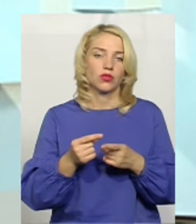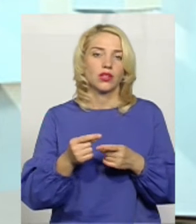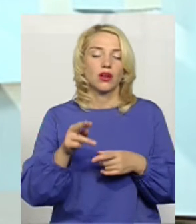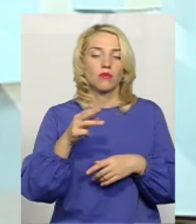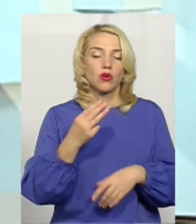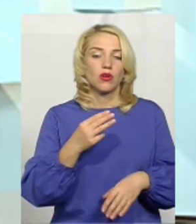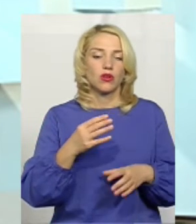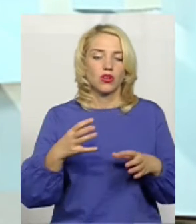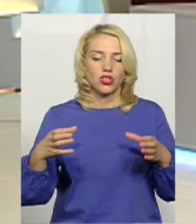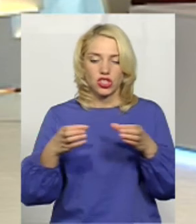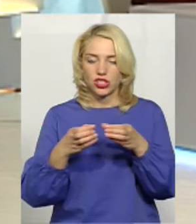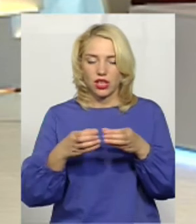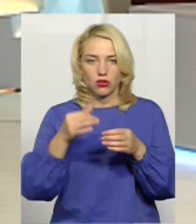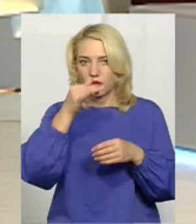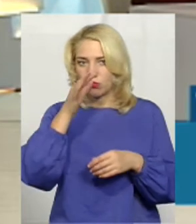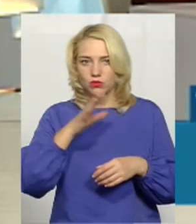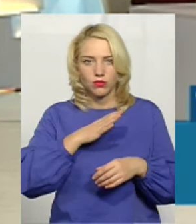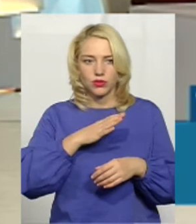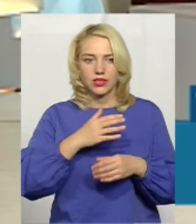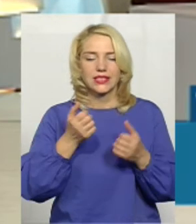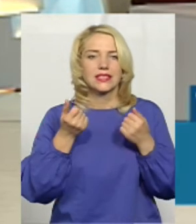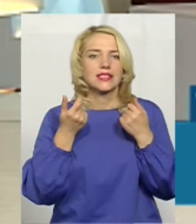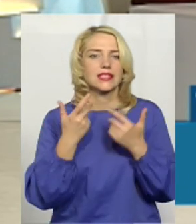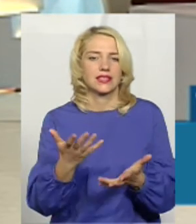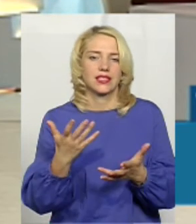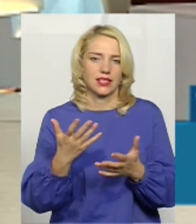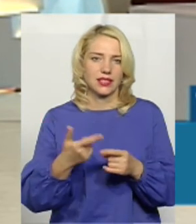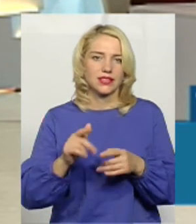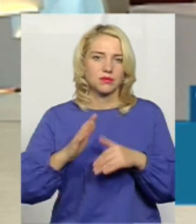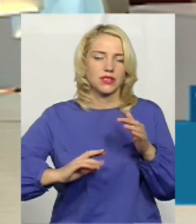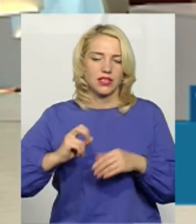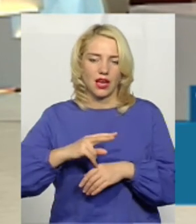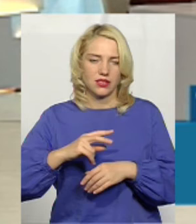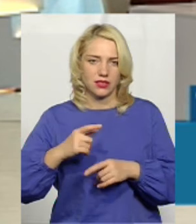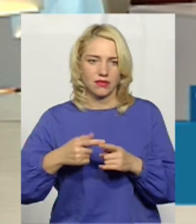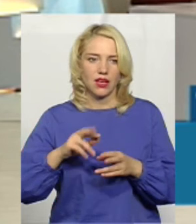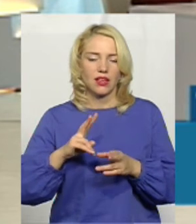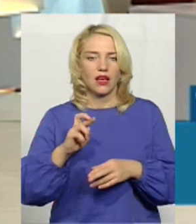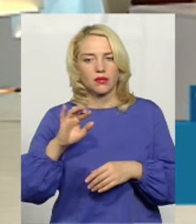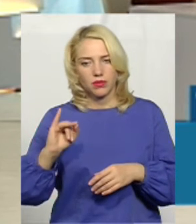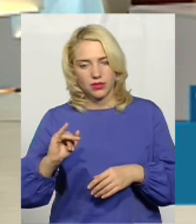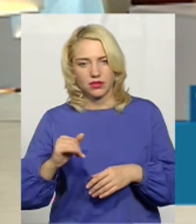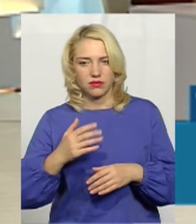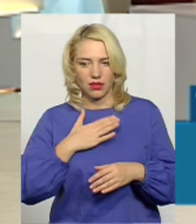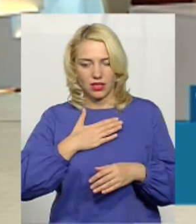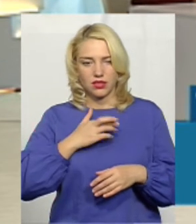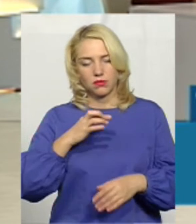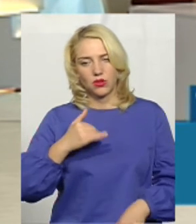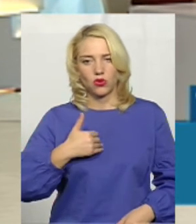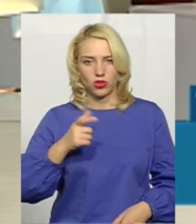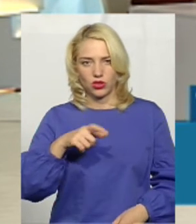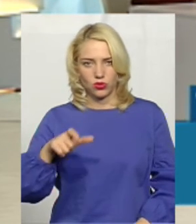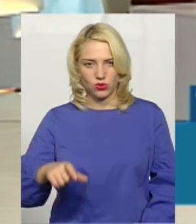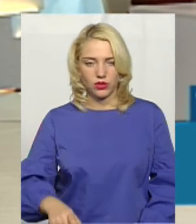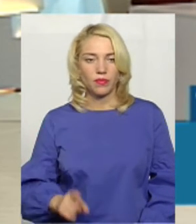штату не може бути стільки вузьких спеціалістів в місті, як би нашим пацієнтам хотілося.